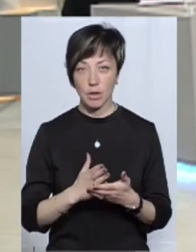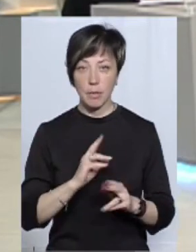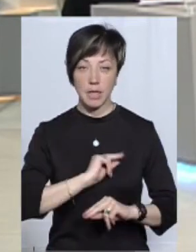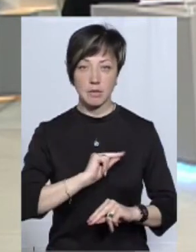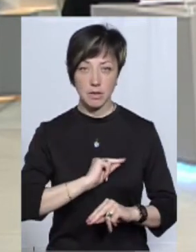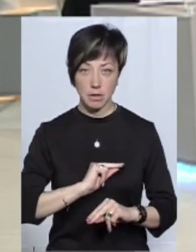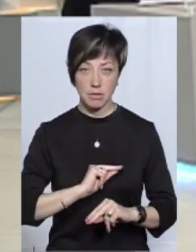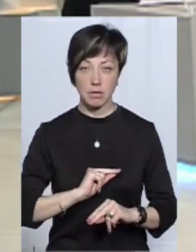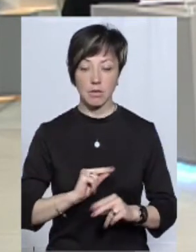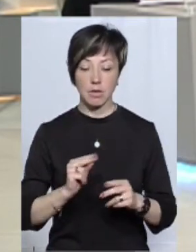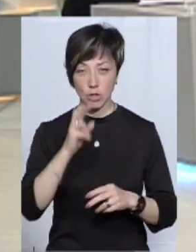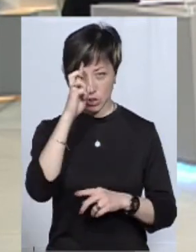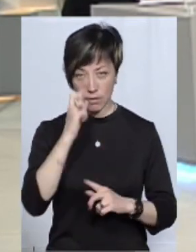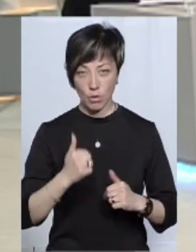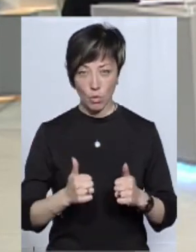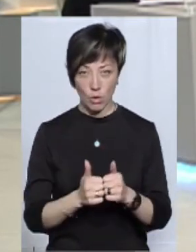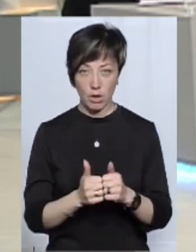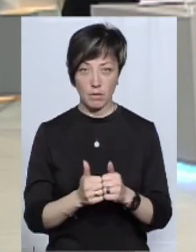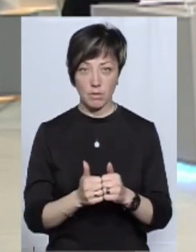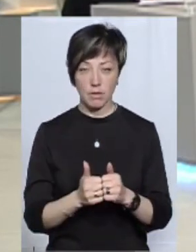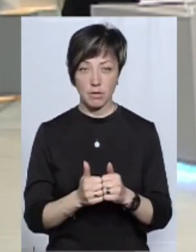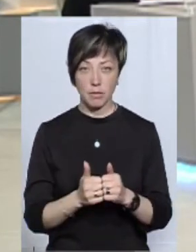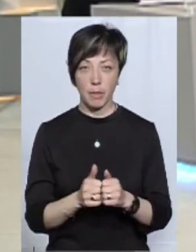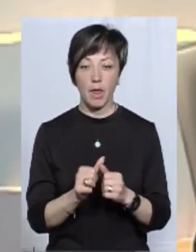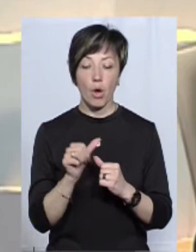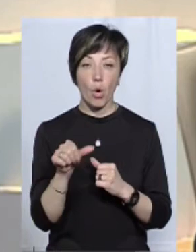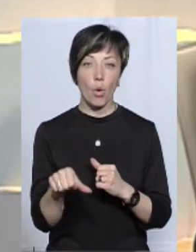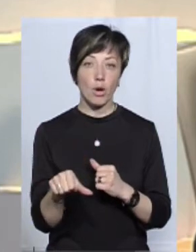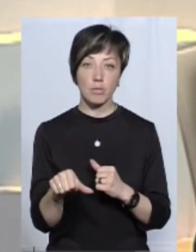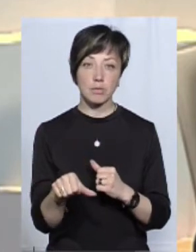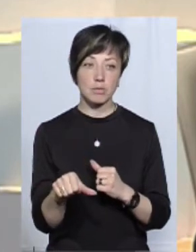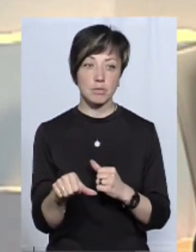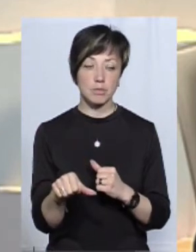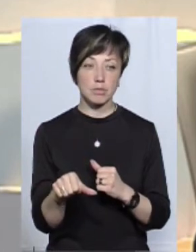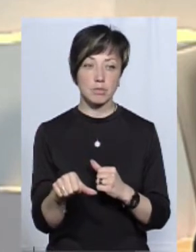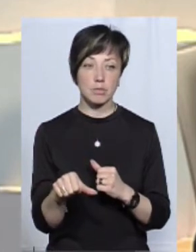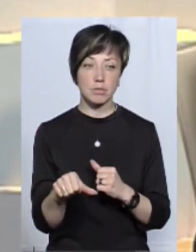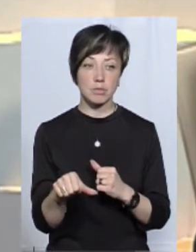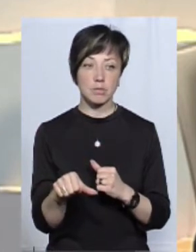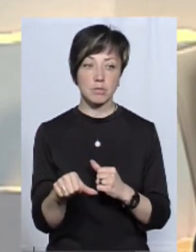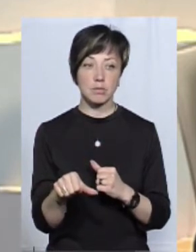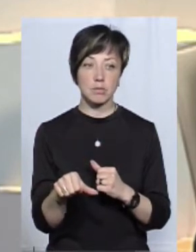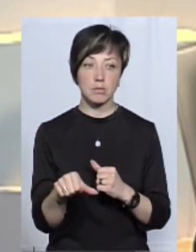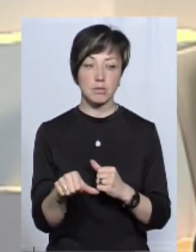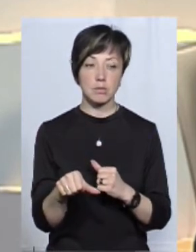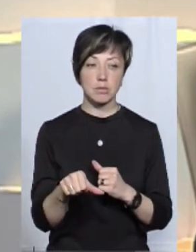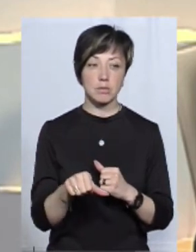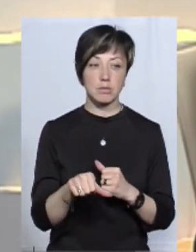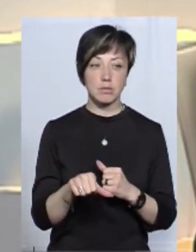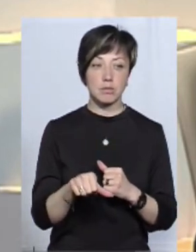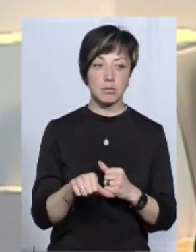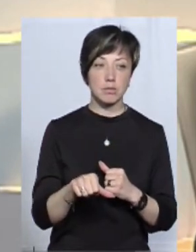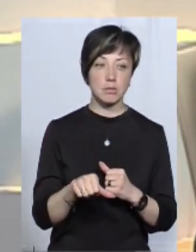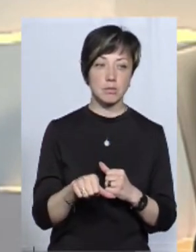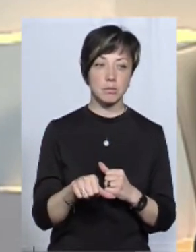працівників, державних органів, окремі, я не буду називати всі підрозділи, всі